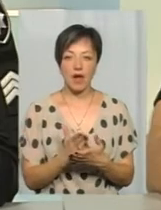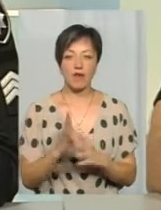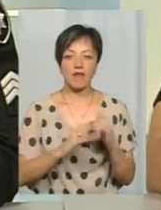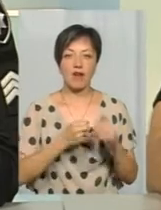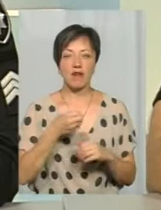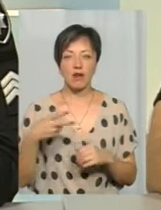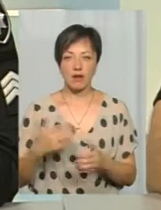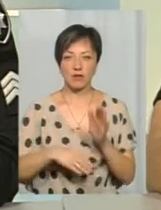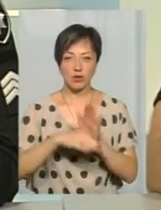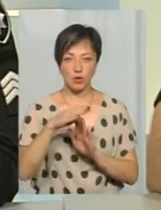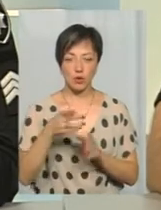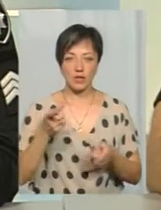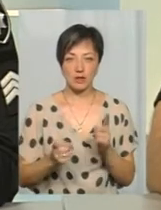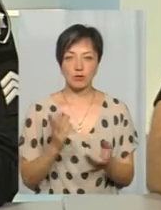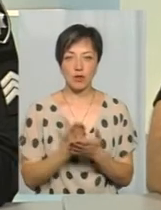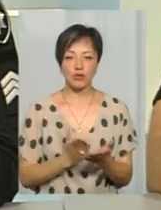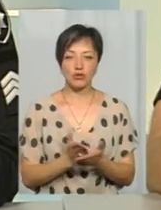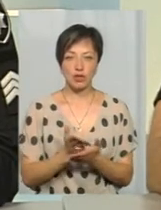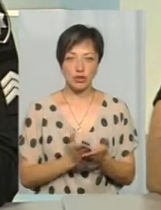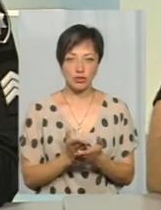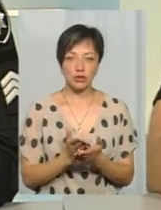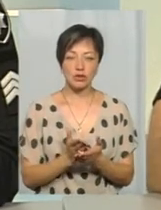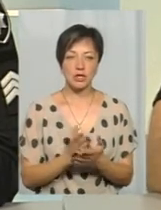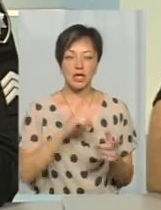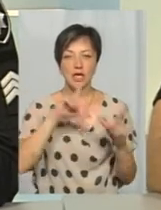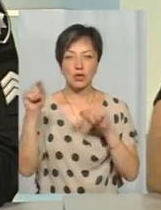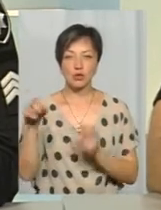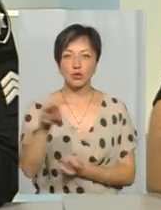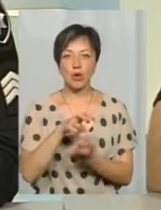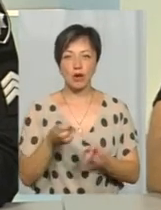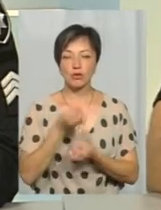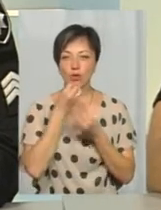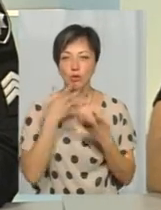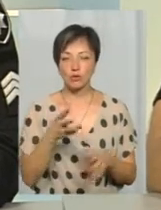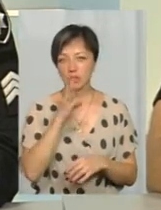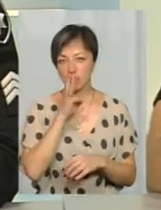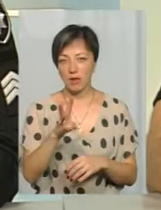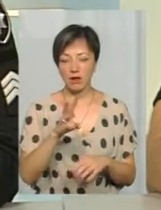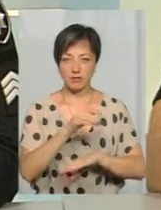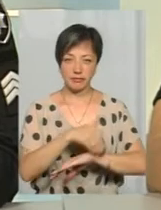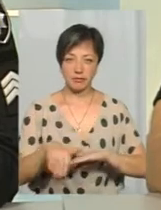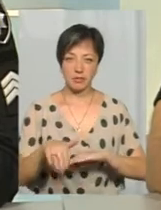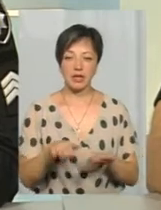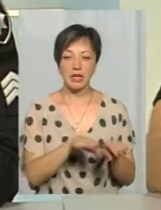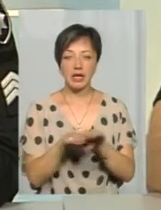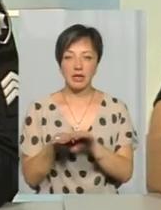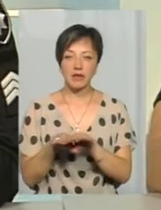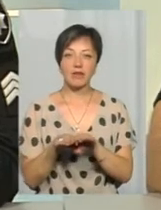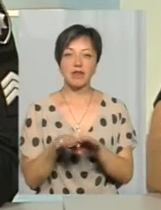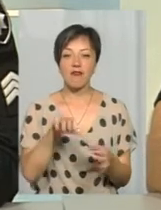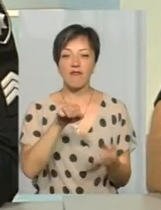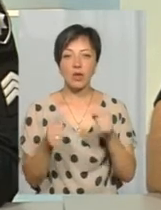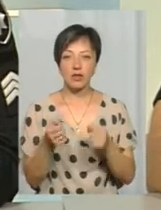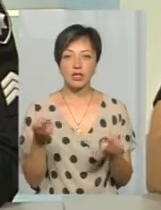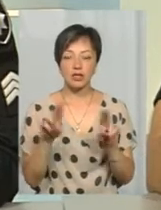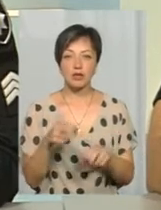кваліфікацію, які дійсно мають стаж водіння, вони їдуть шукати більш достойну собі заробітну плату, відповідно, рівень тих водій, які залишаються